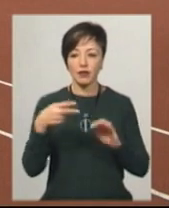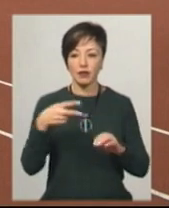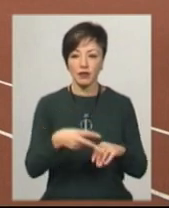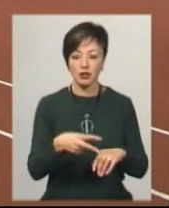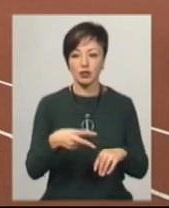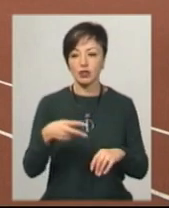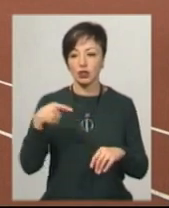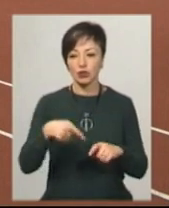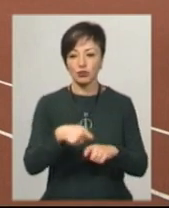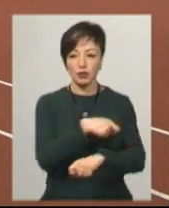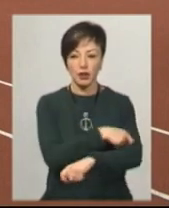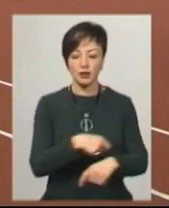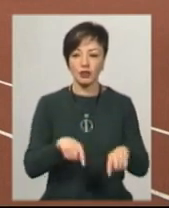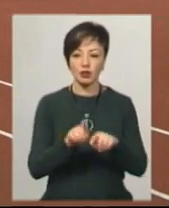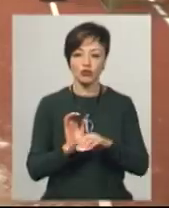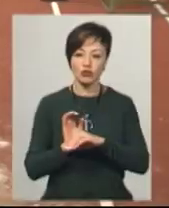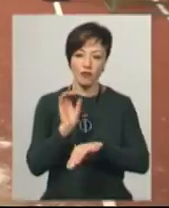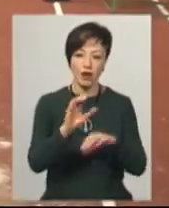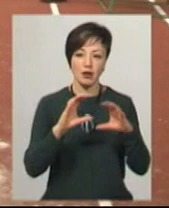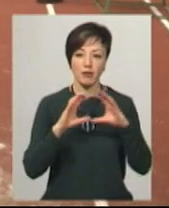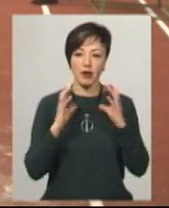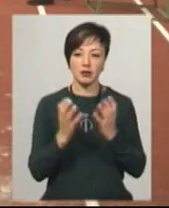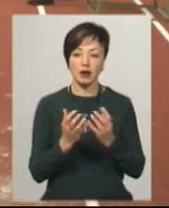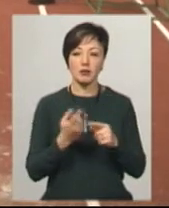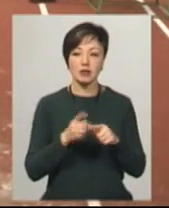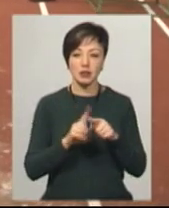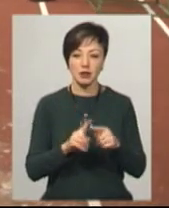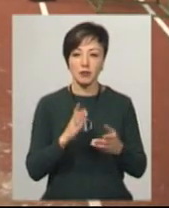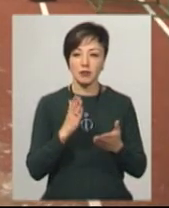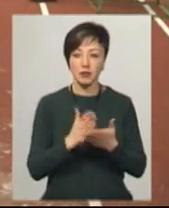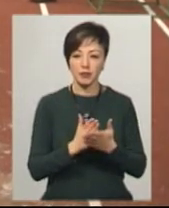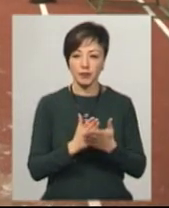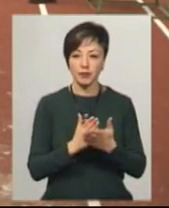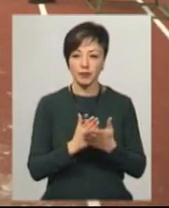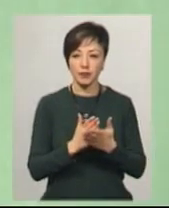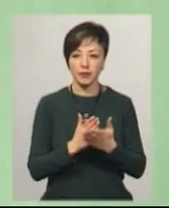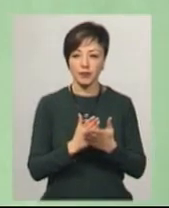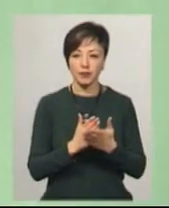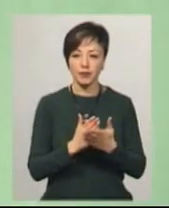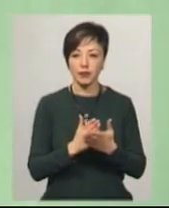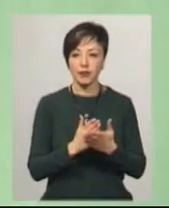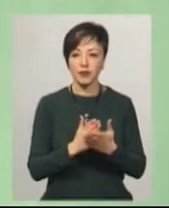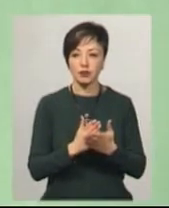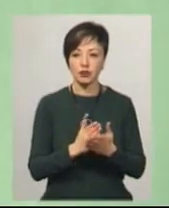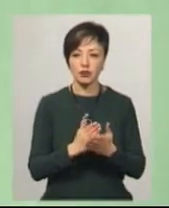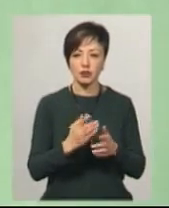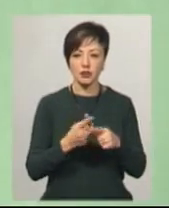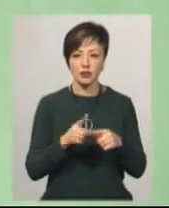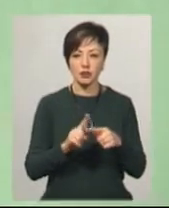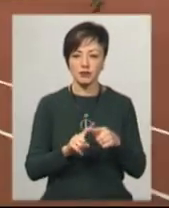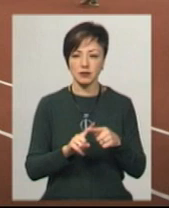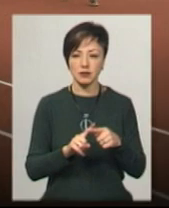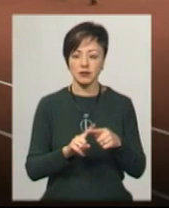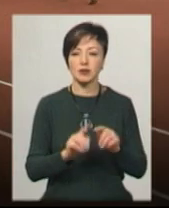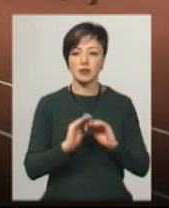1000 метрів та штовханням ядра. До цих змагань повинніся у нового зала для знання цілі легкої атлетики. Діються Вадим Крушинський. Діти